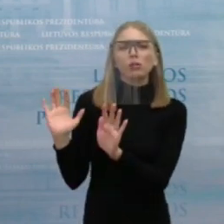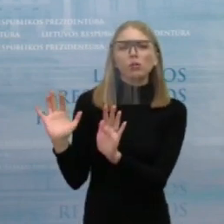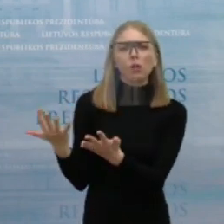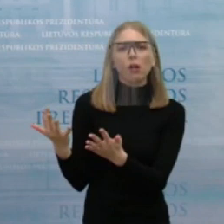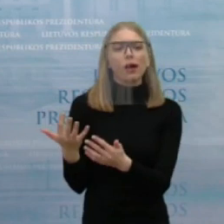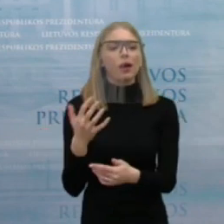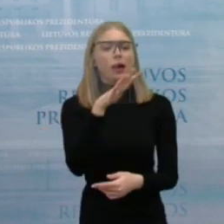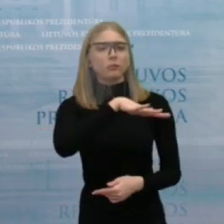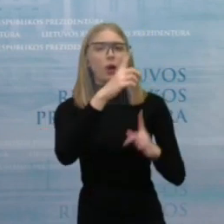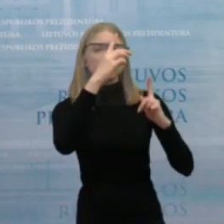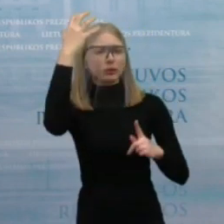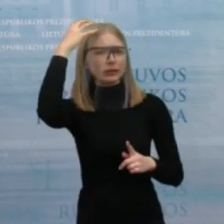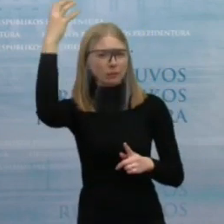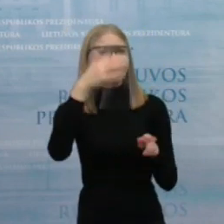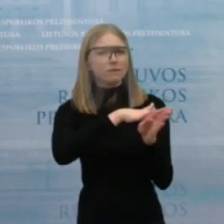departamentu?